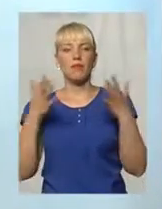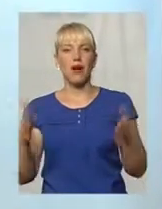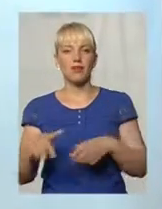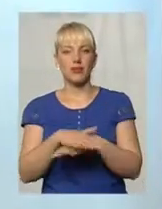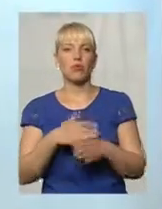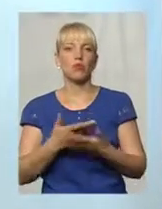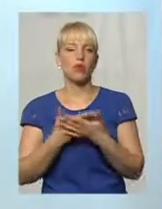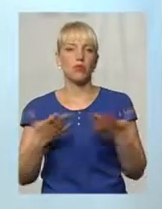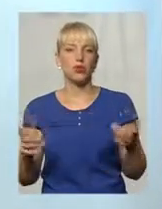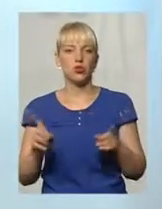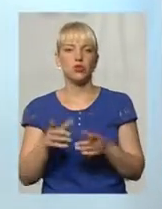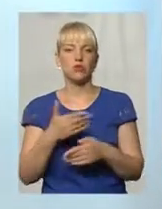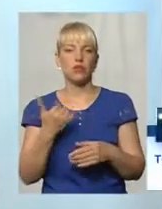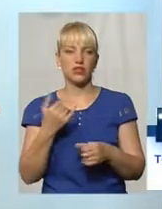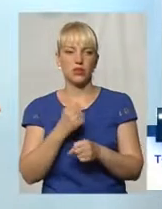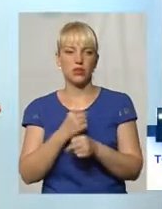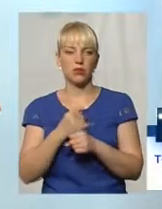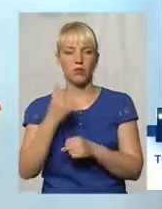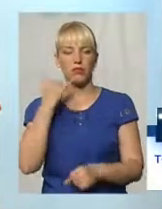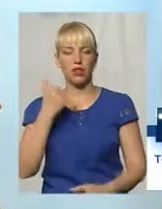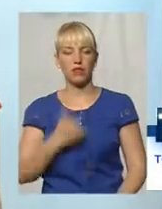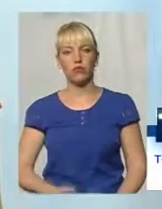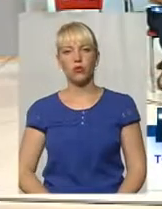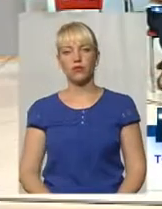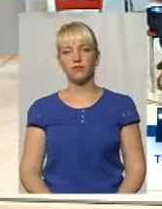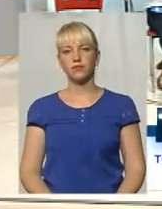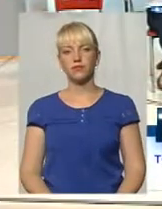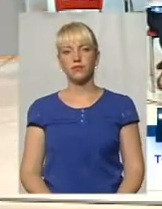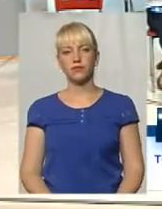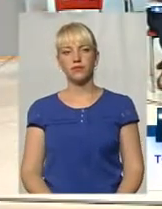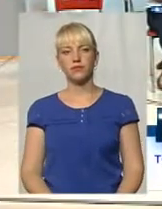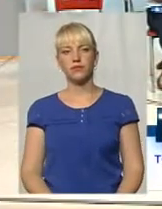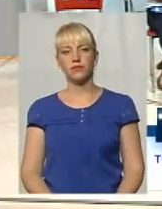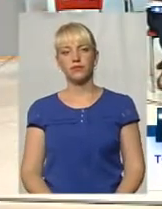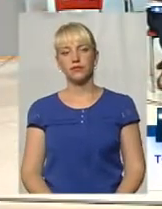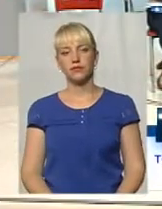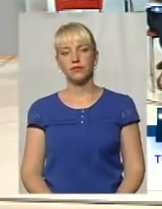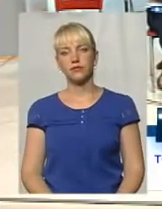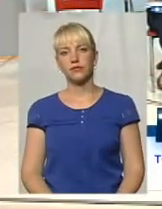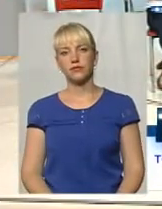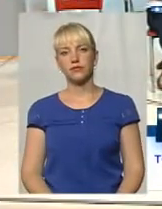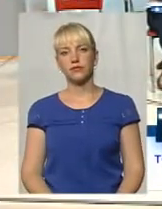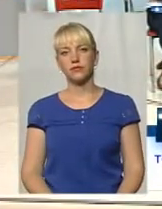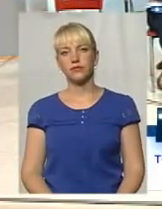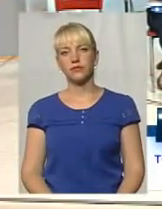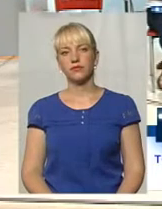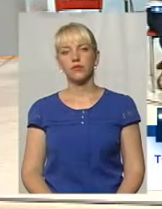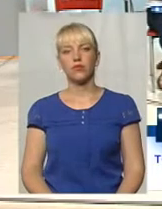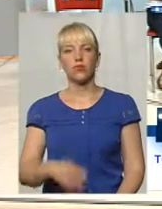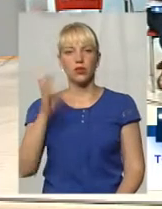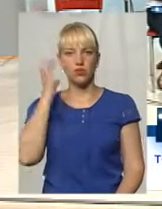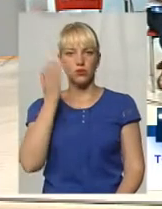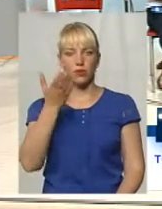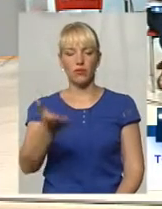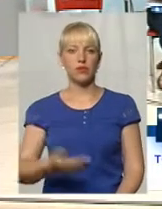робимо нині, телефон зв'язку сьогодні 096-68-85-068. Слухаємо вас. Говоріть,